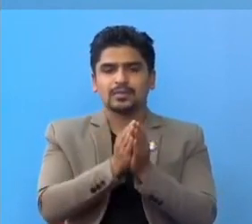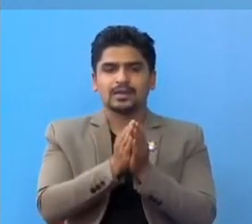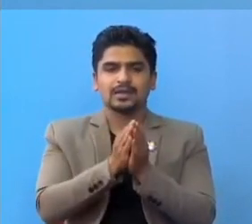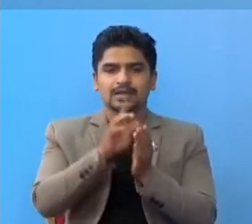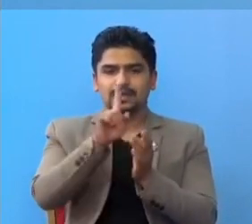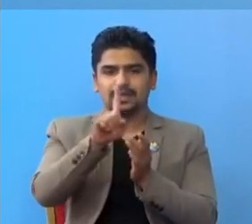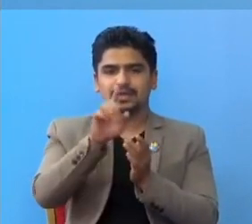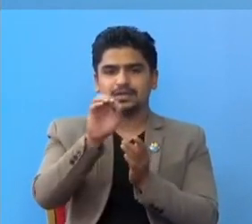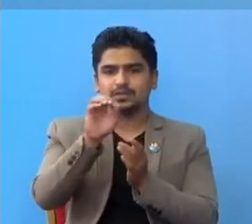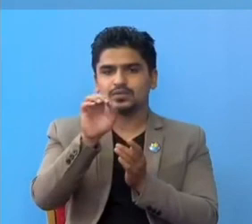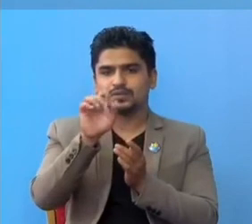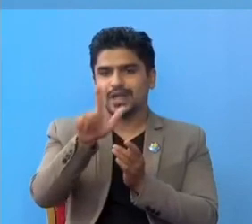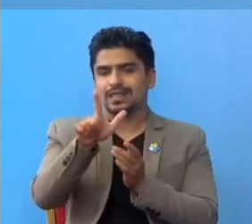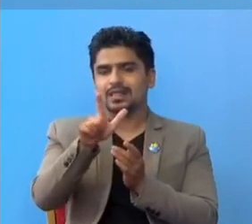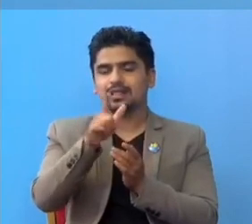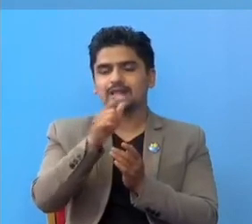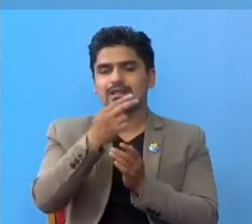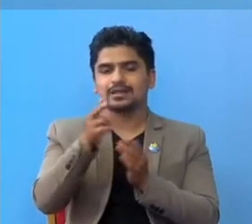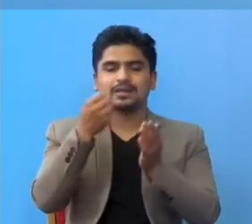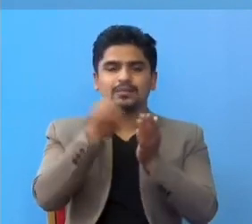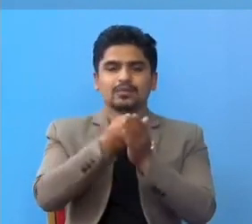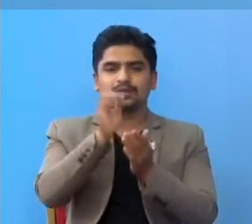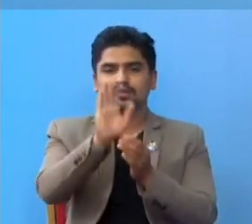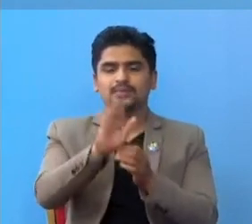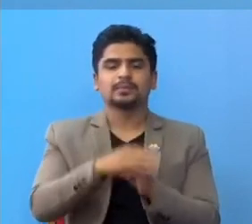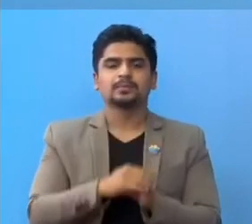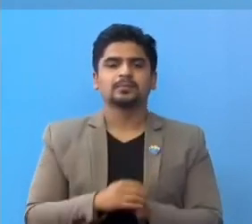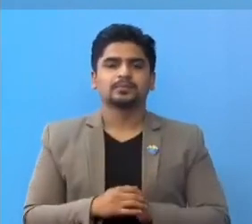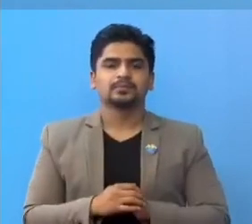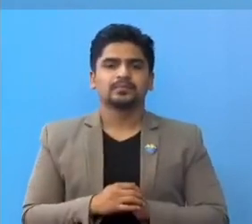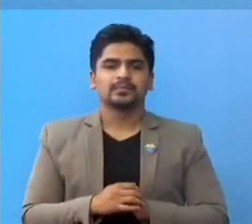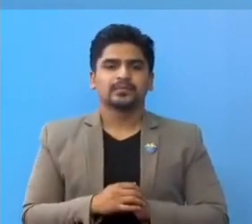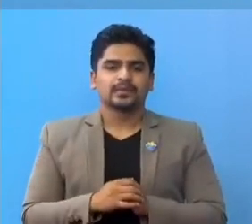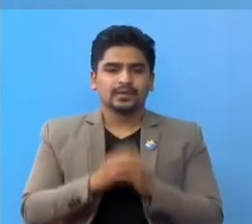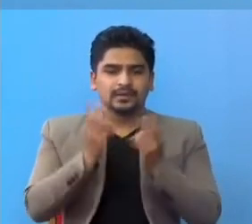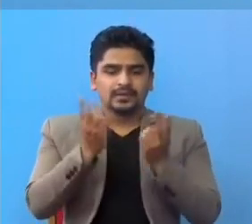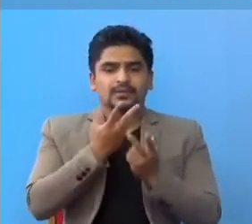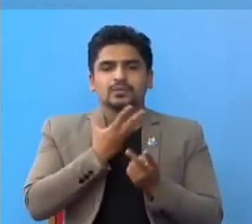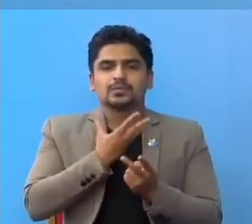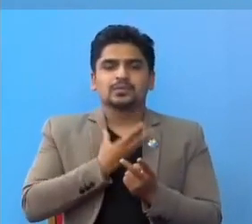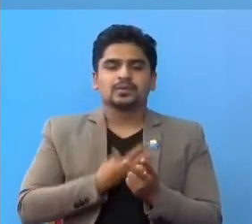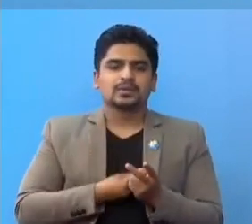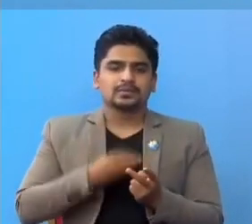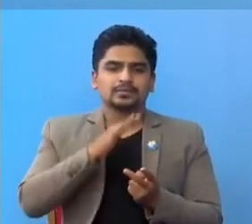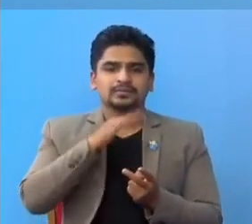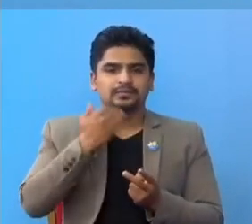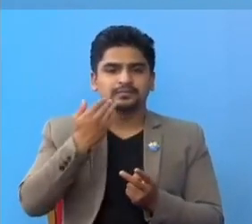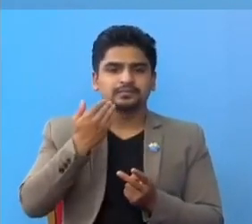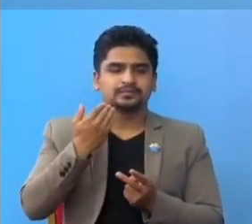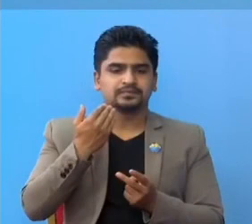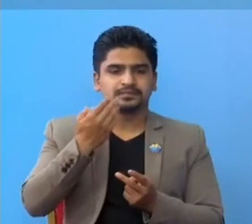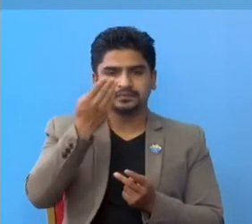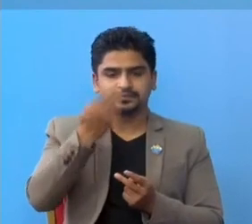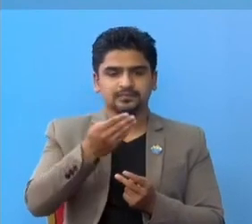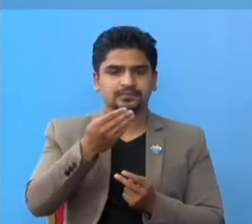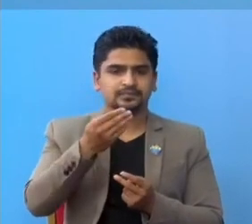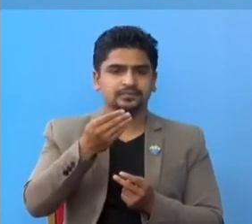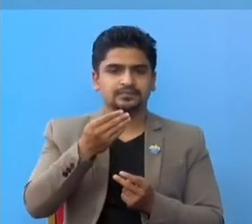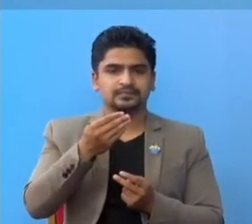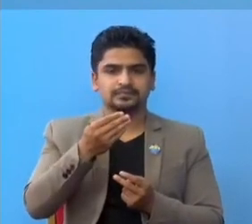एक से साथ उगेको छा एसरी दुखद निधन हुने